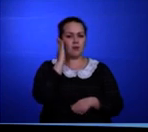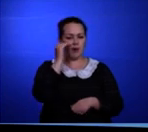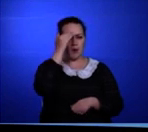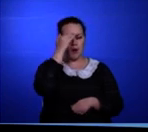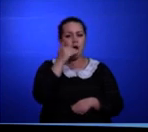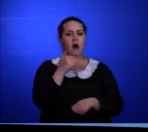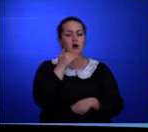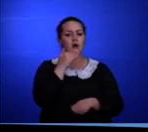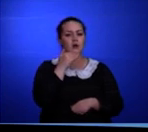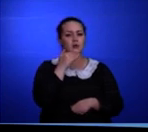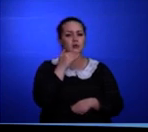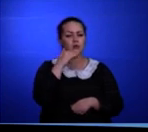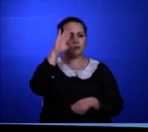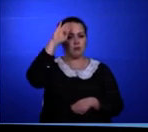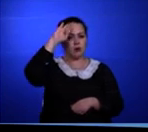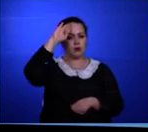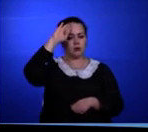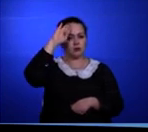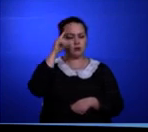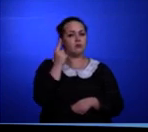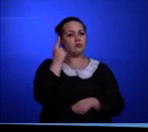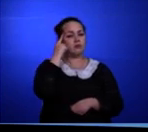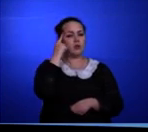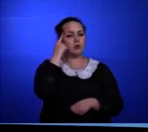мальчика»? Подумайте.